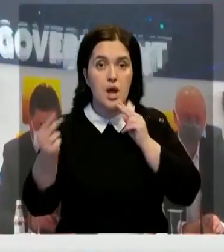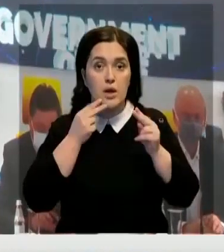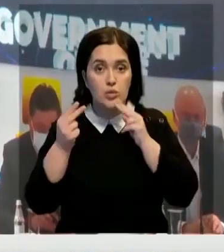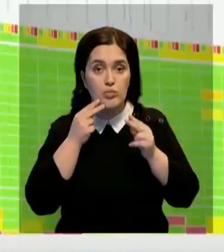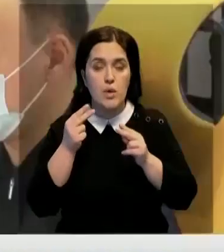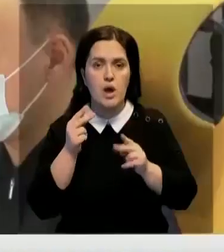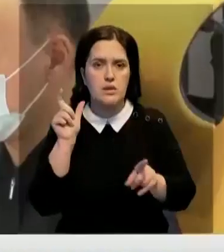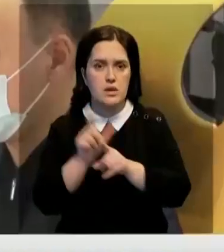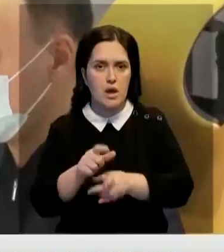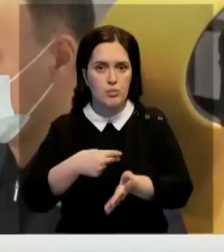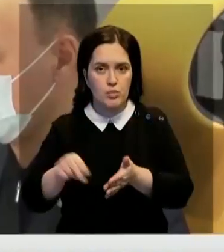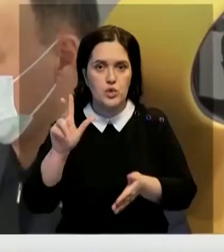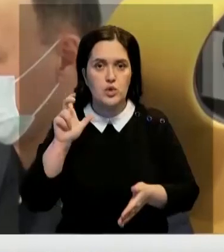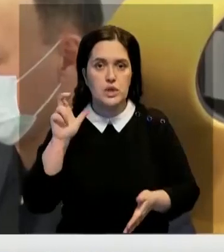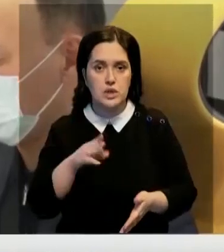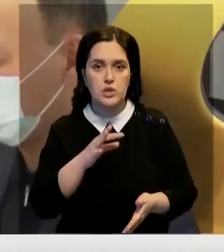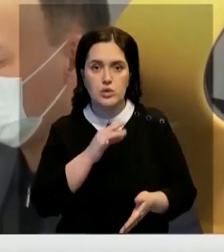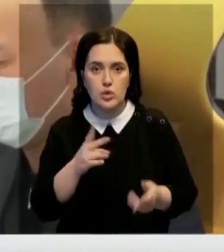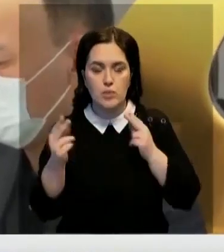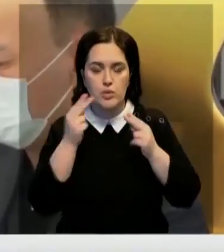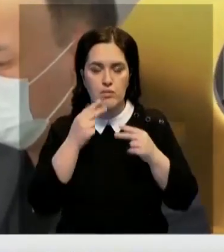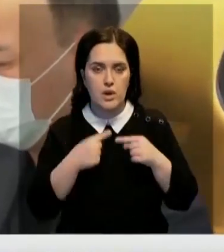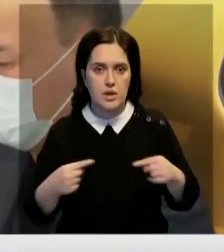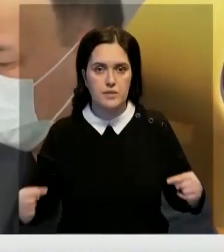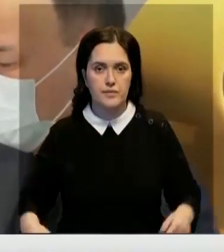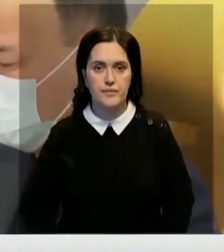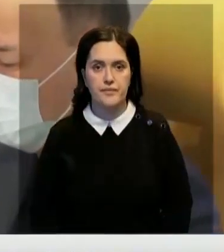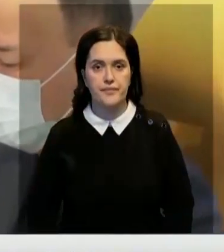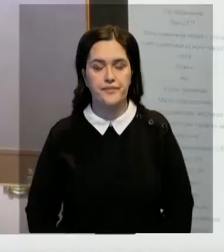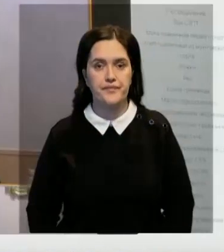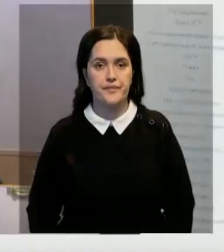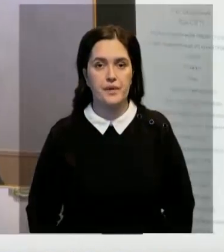продуктов, стране закупили больше 300 тысяч тонн продуктов питания.